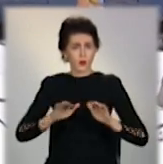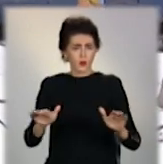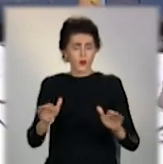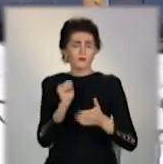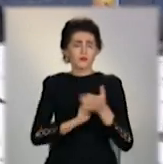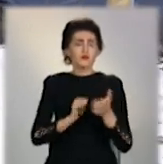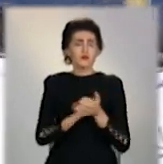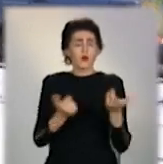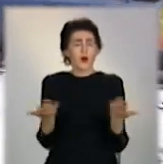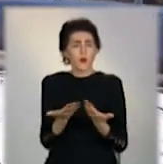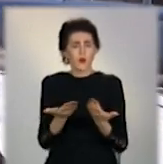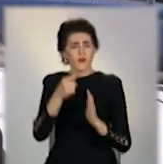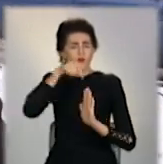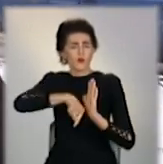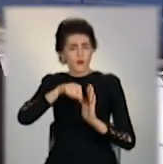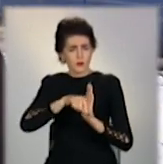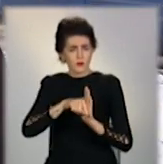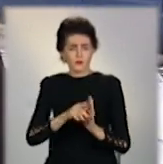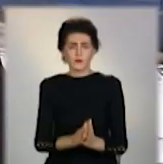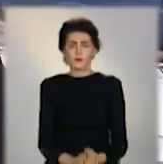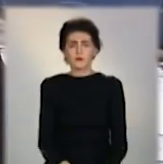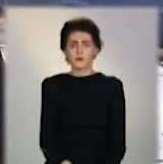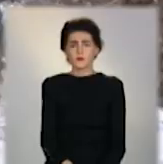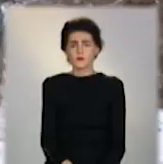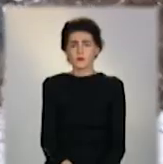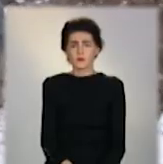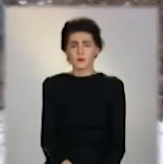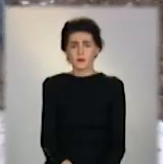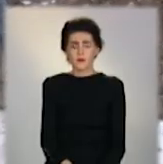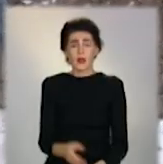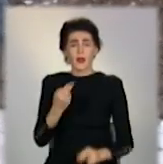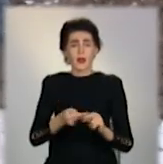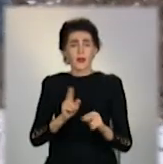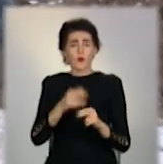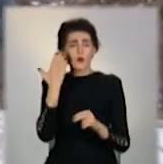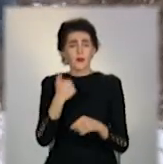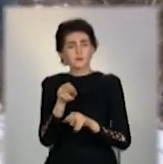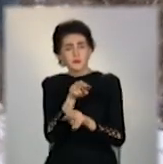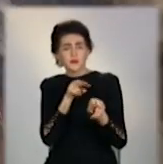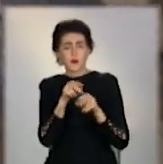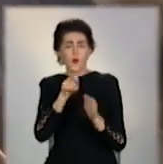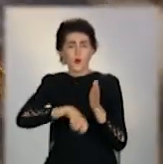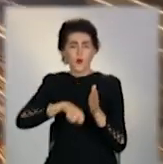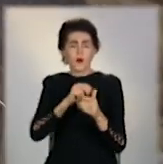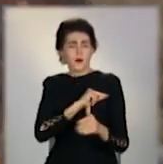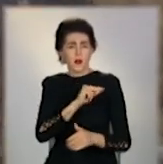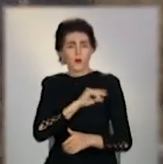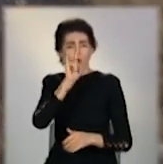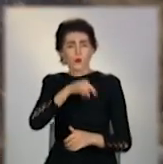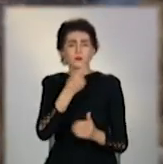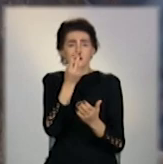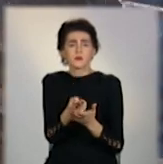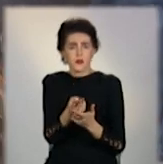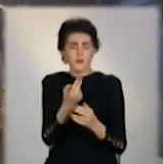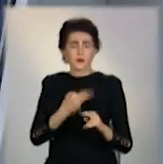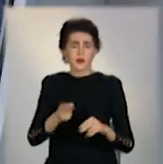Именно, яка причина така веска. За тим, як тривають роботи, Максим спостерігає з вікна. З